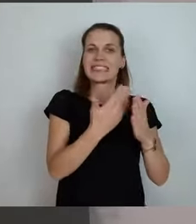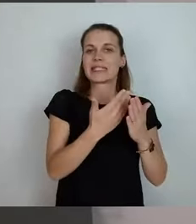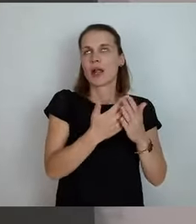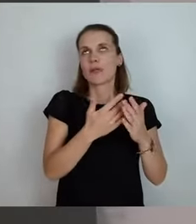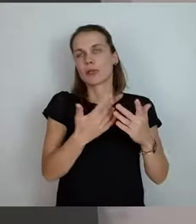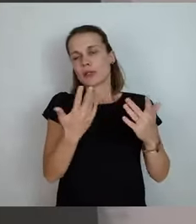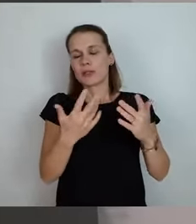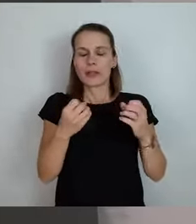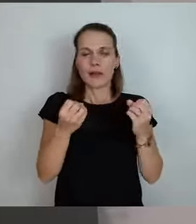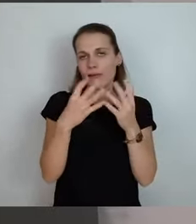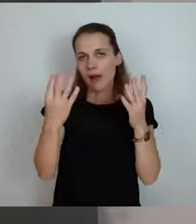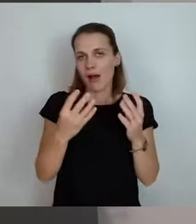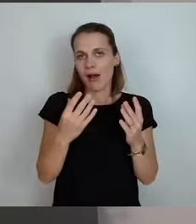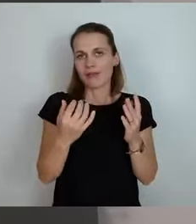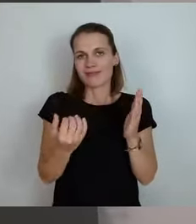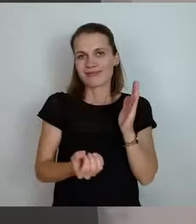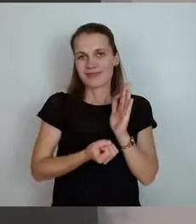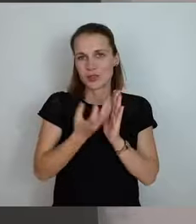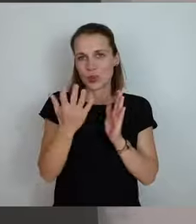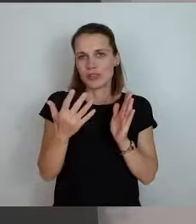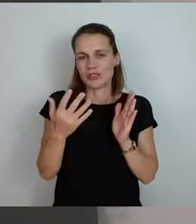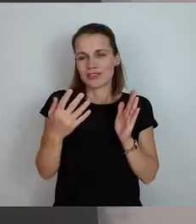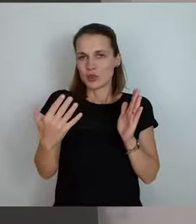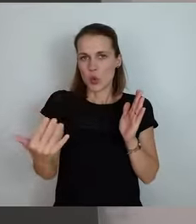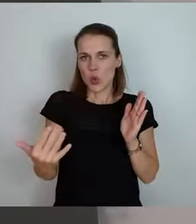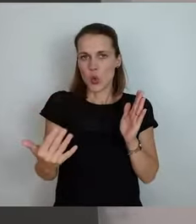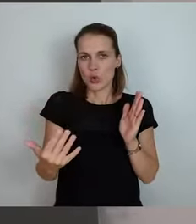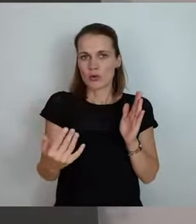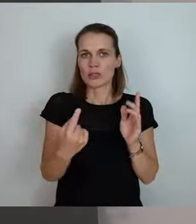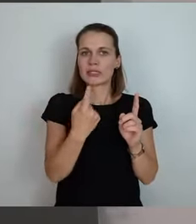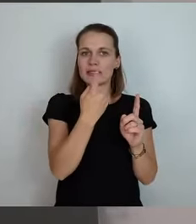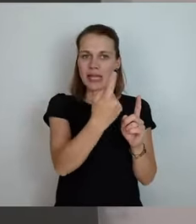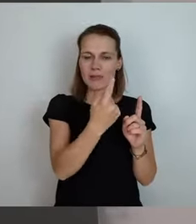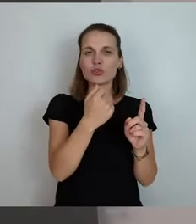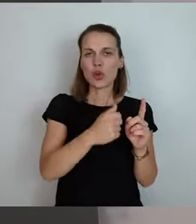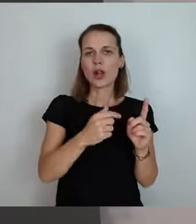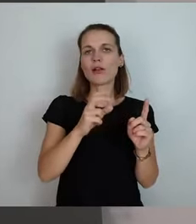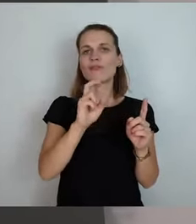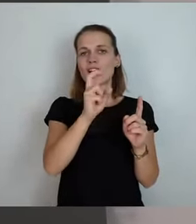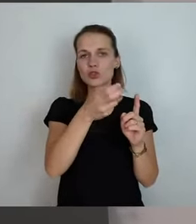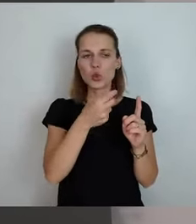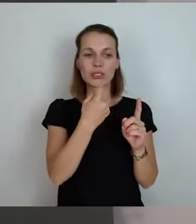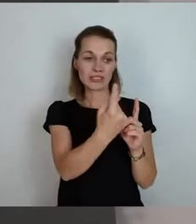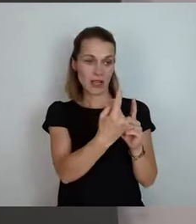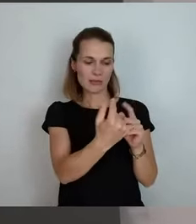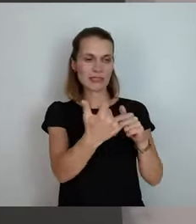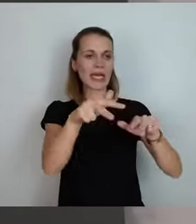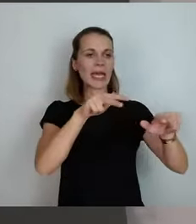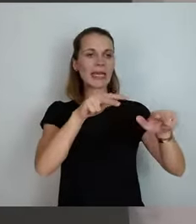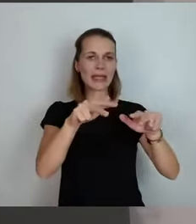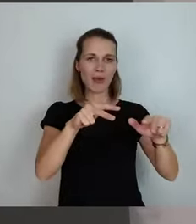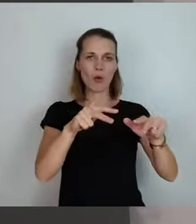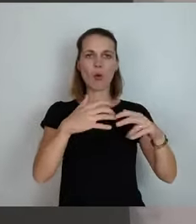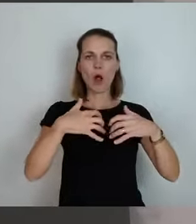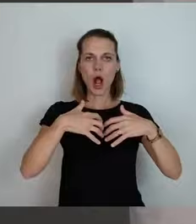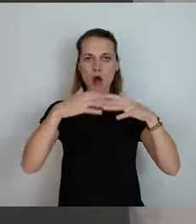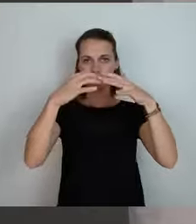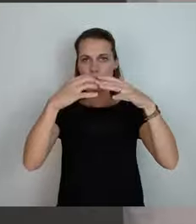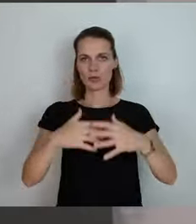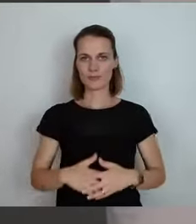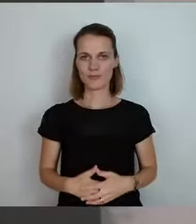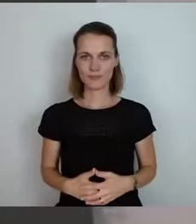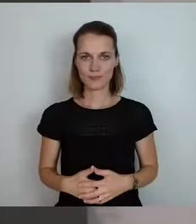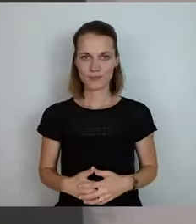natürlichen Art und Weise die Frage, Sie sollten es jetzt mal versuchen, eine Regierung zu bilden. Das kann ich mit